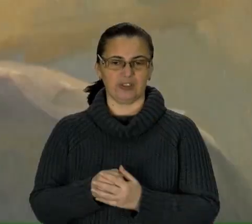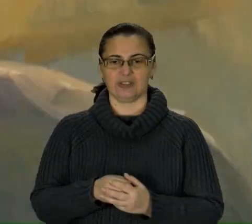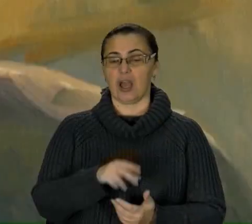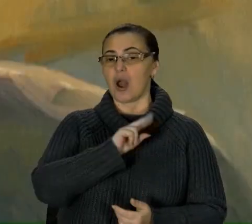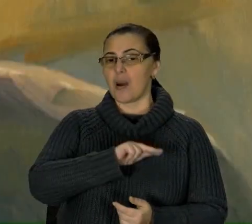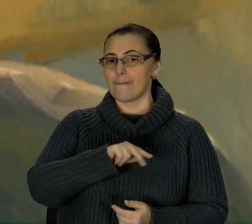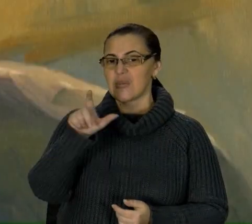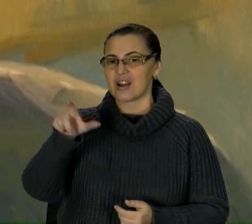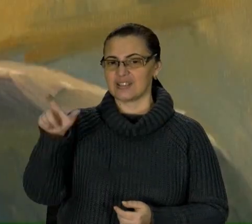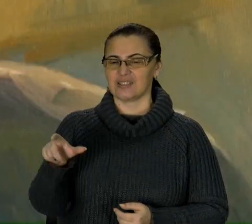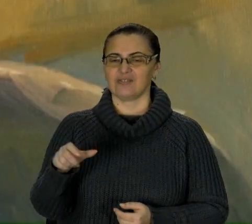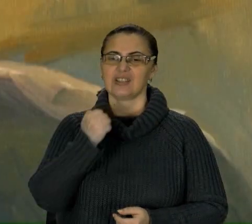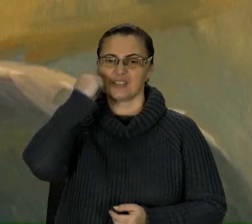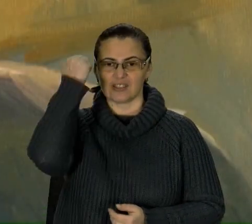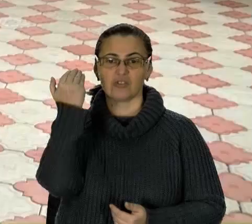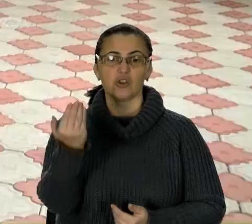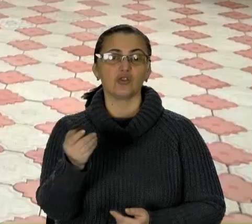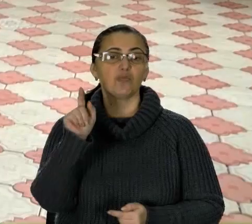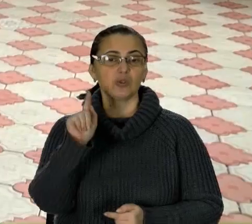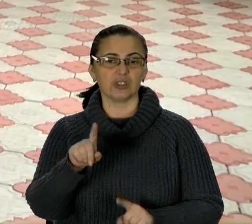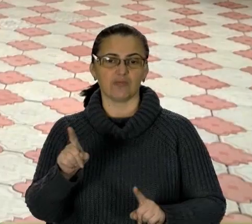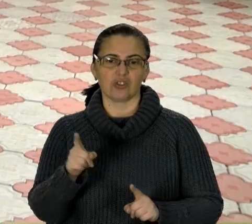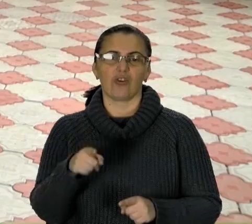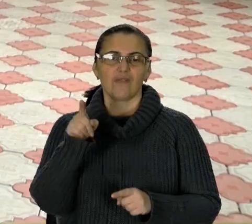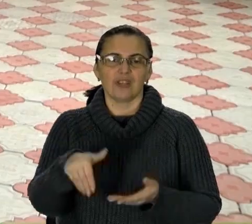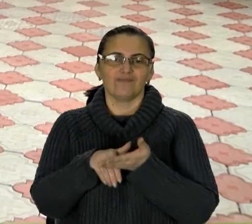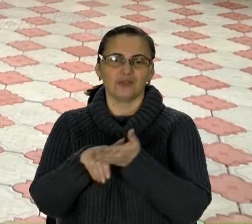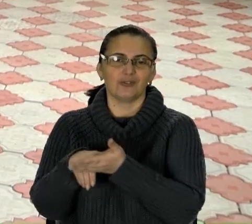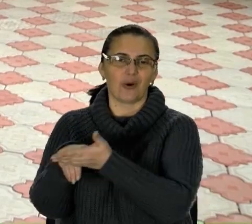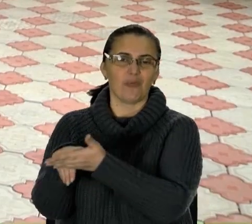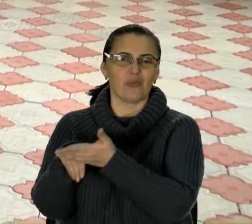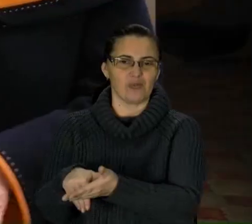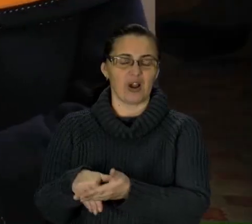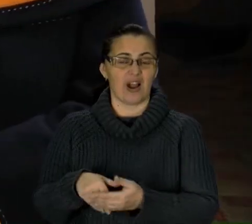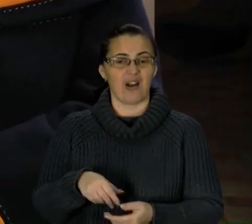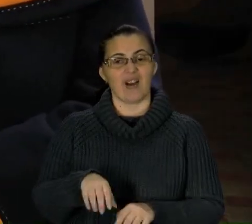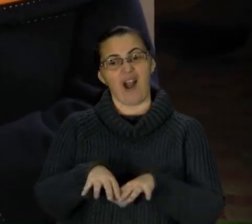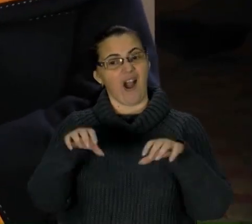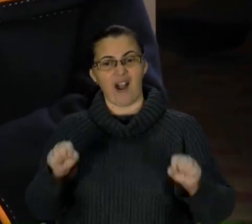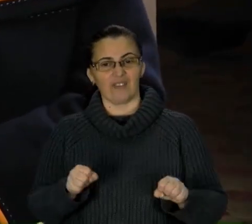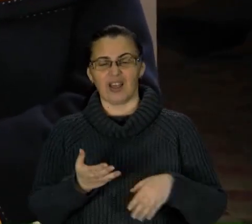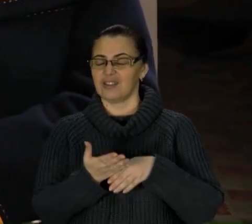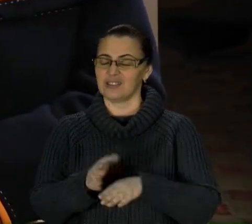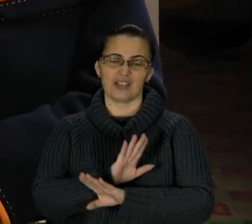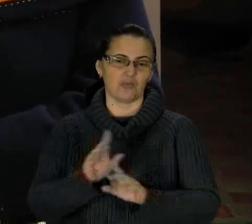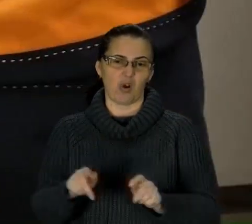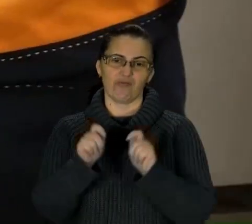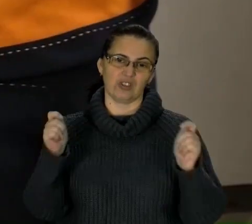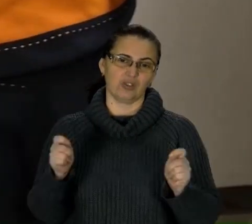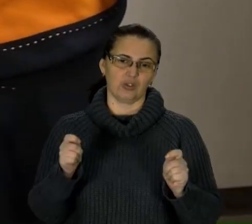збірням «Зелене світло» в той час, коли тодішня влада жодним чином не сприяла відкриттю нових сховищ.